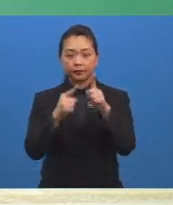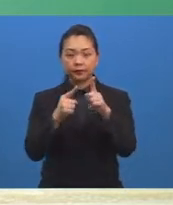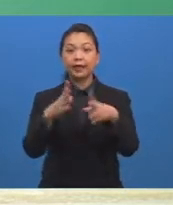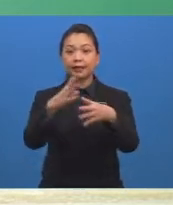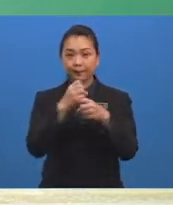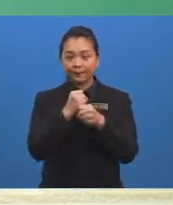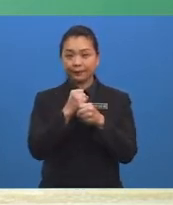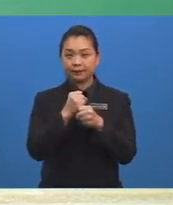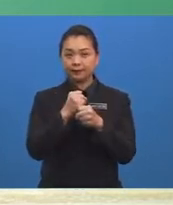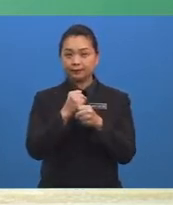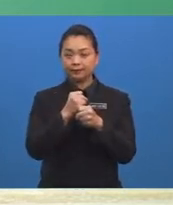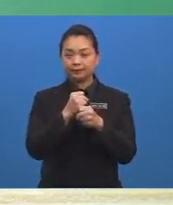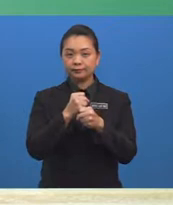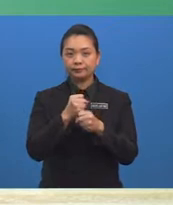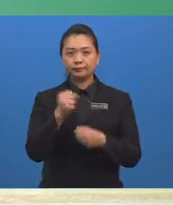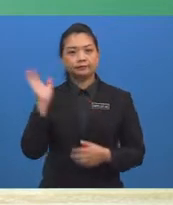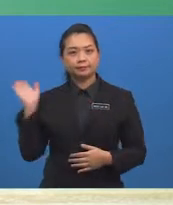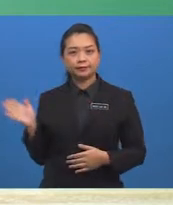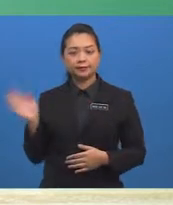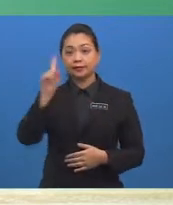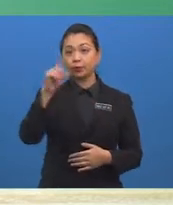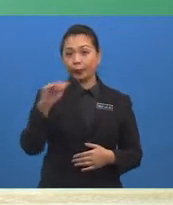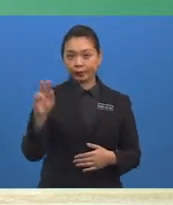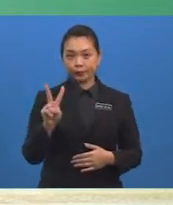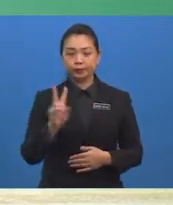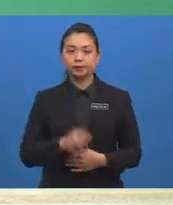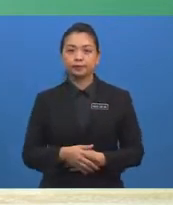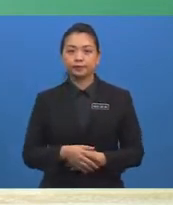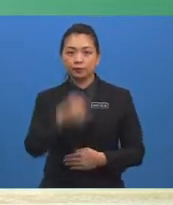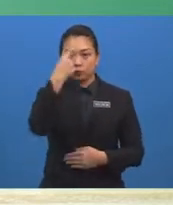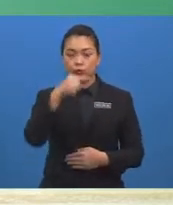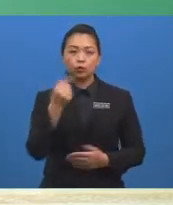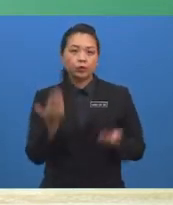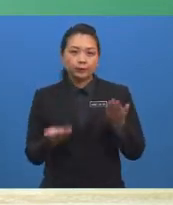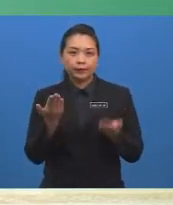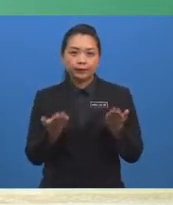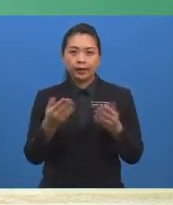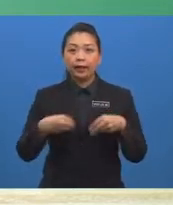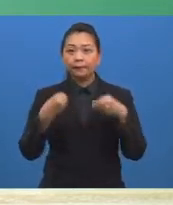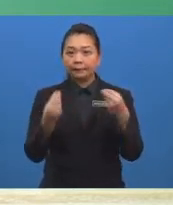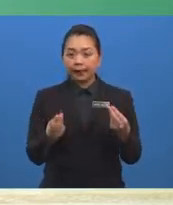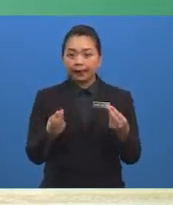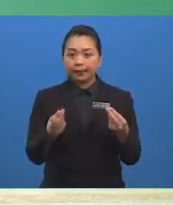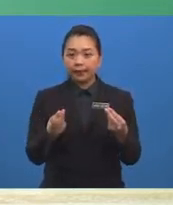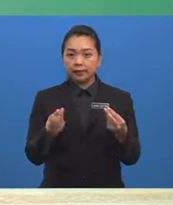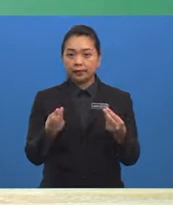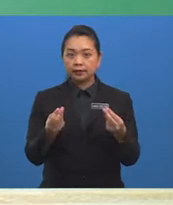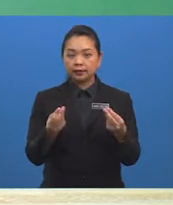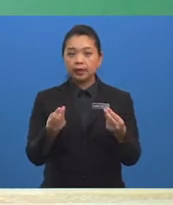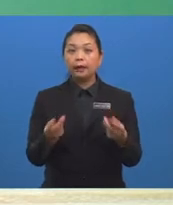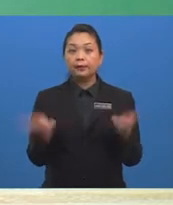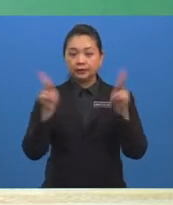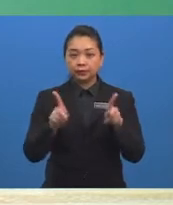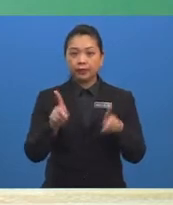diperolehi adalah 1 per 2 Untuk kebarang kalian bagi peristiwa A atau